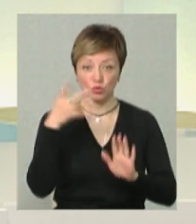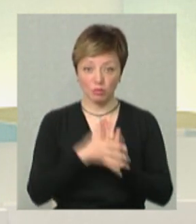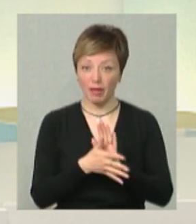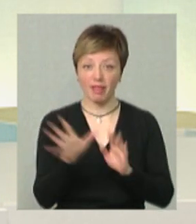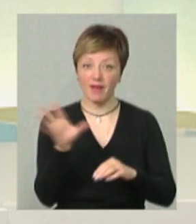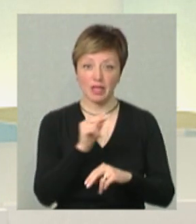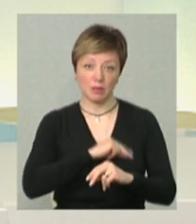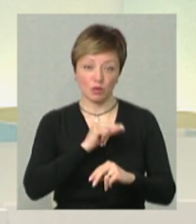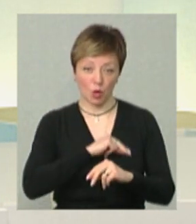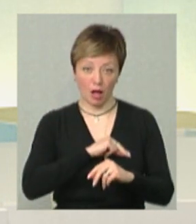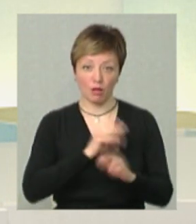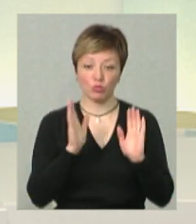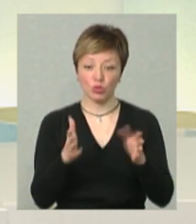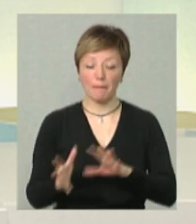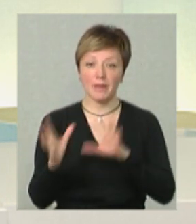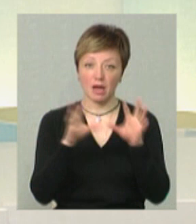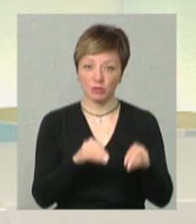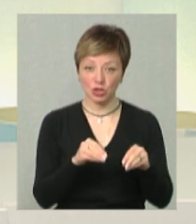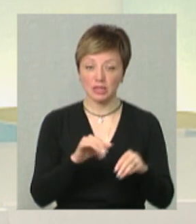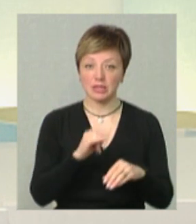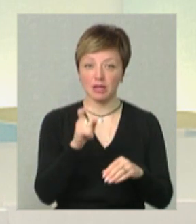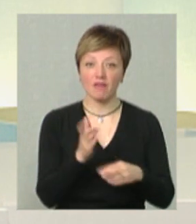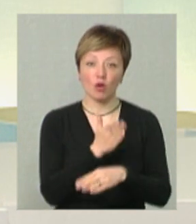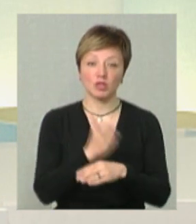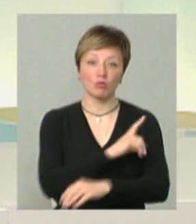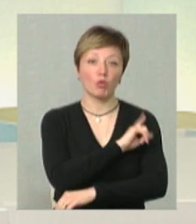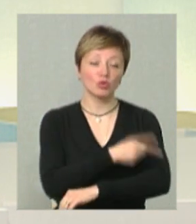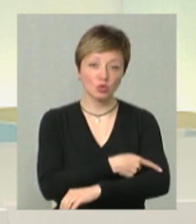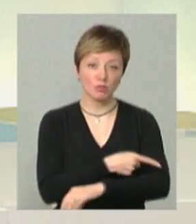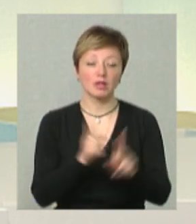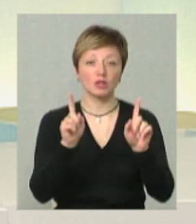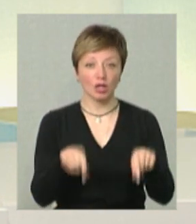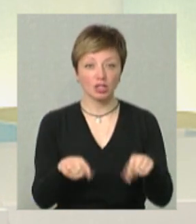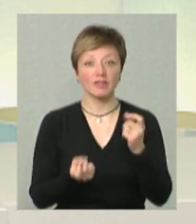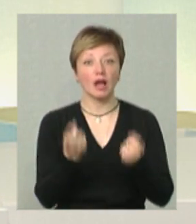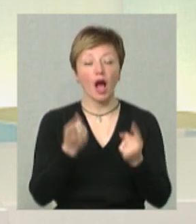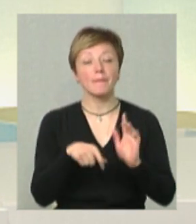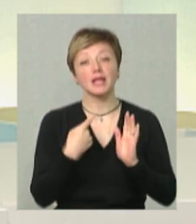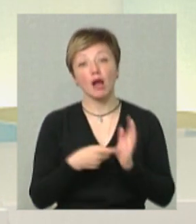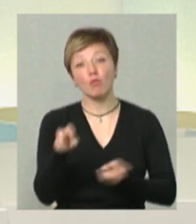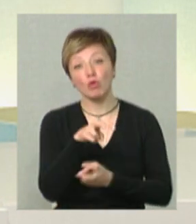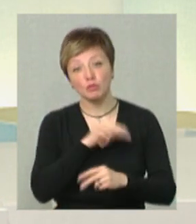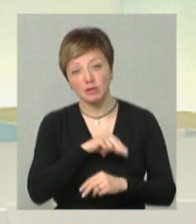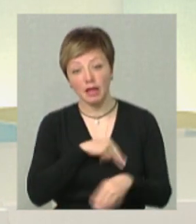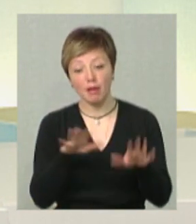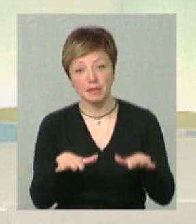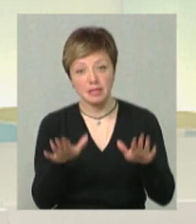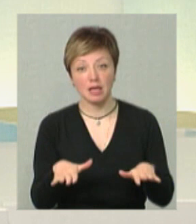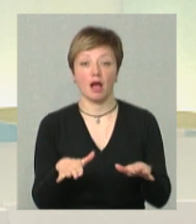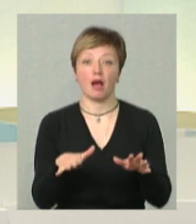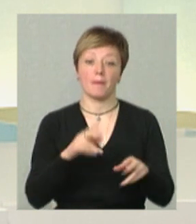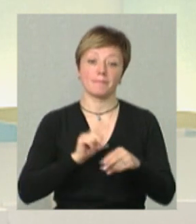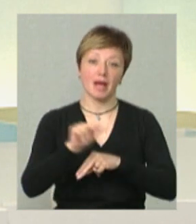не весь персонал буде переміщено з виробничими потужностями. Тут теж виникає питання пошуку персоналу на місцях,